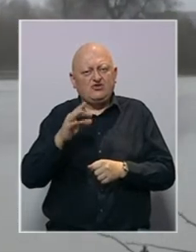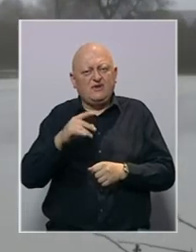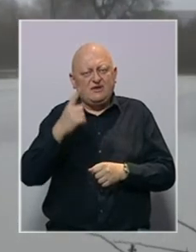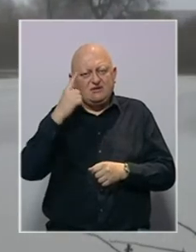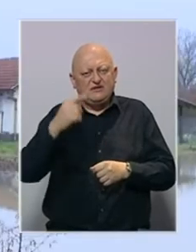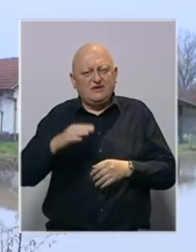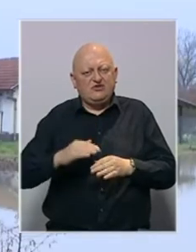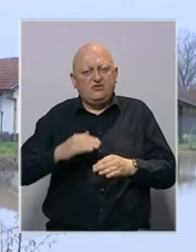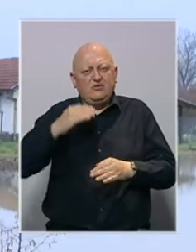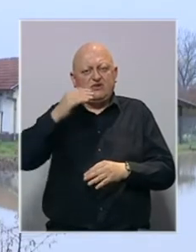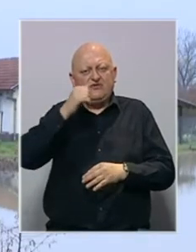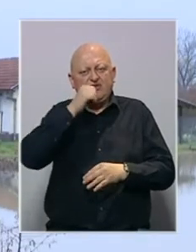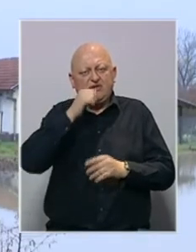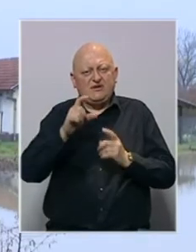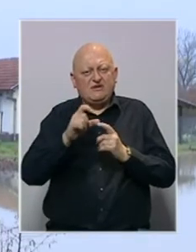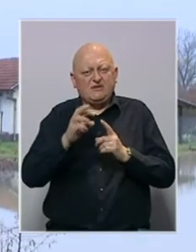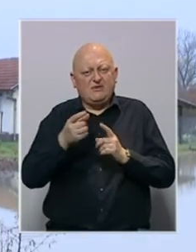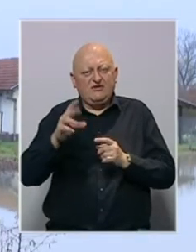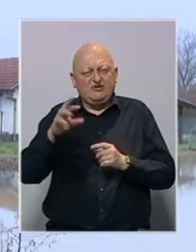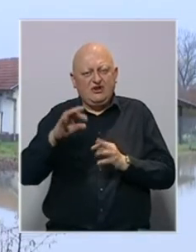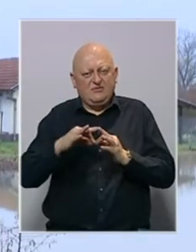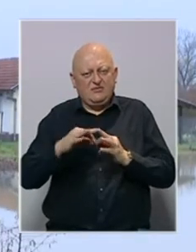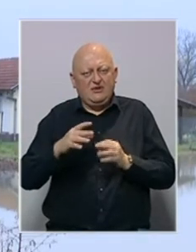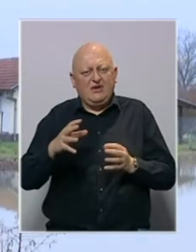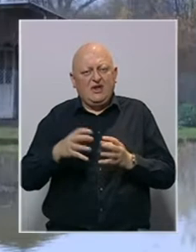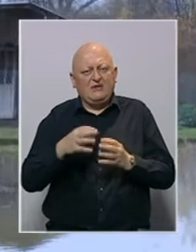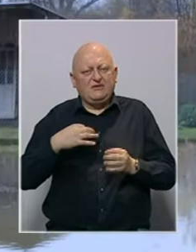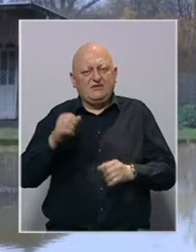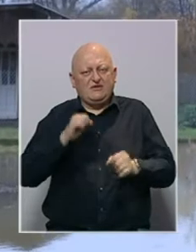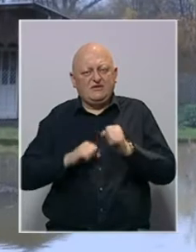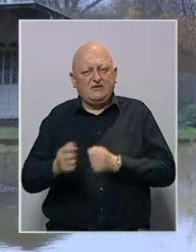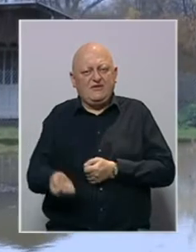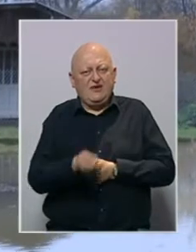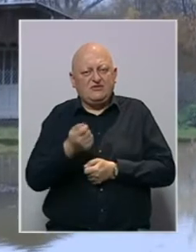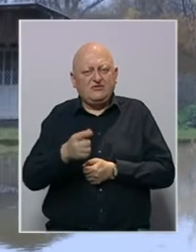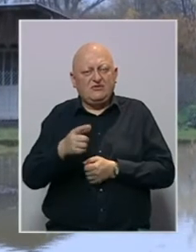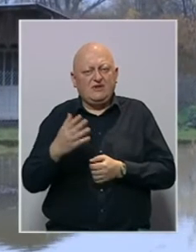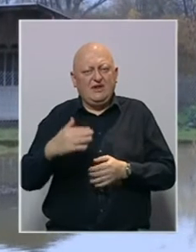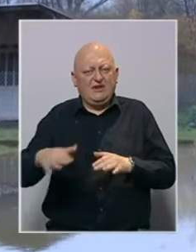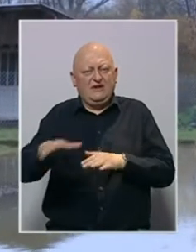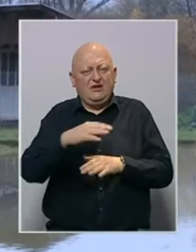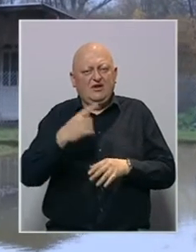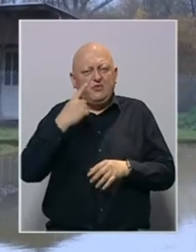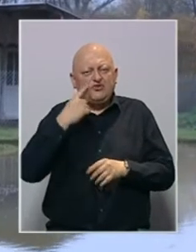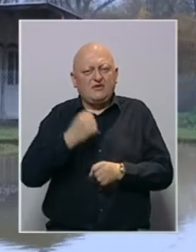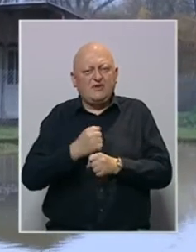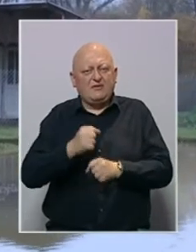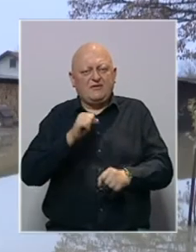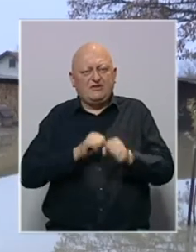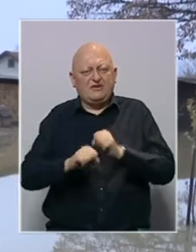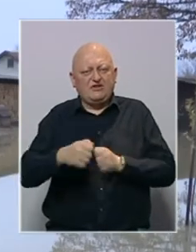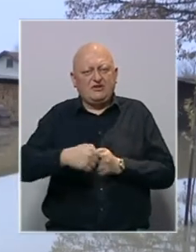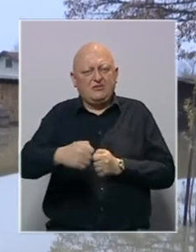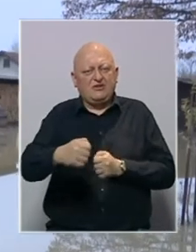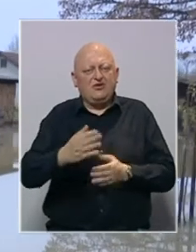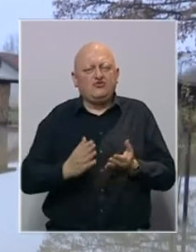oskova znači porast vodostaje spreče. Ekipe civilne zaštite i vatrogasaca su na terenu. Pokušavaju napraviti